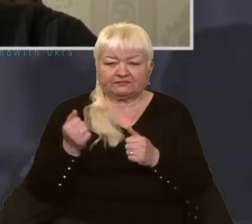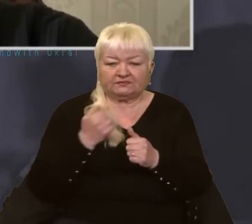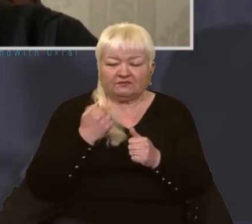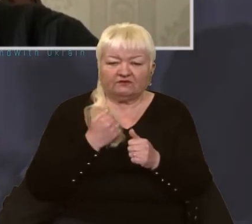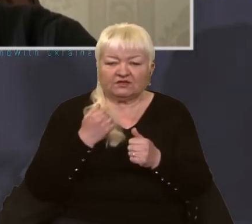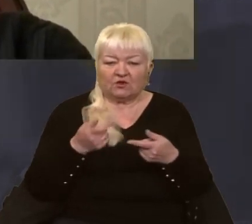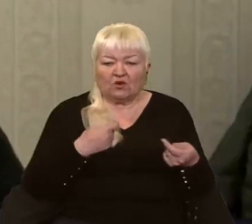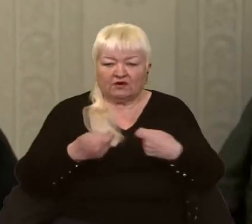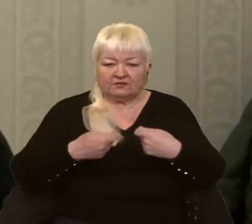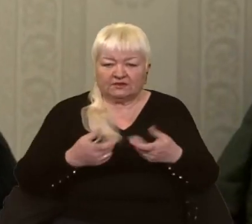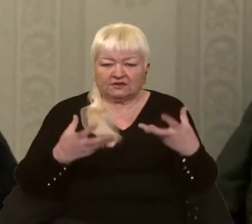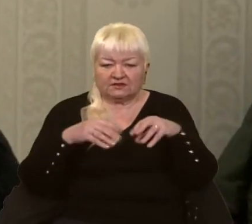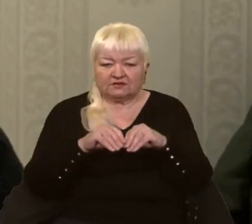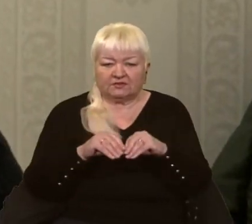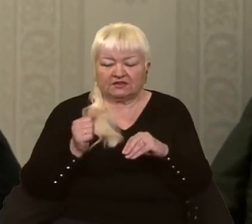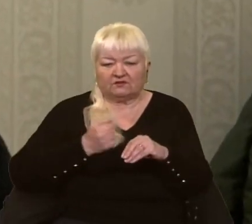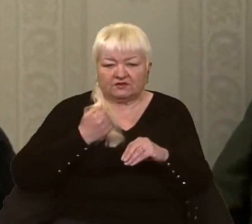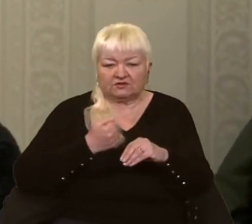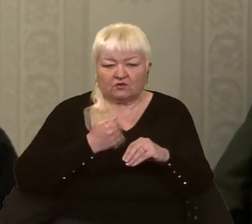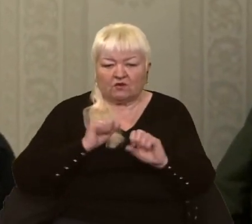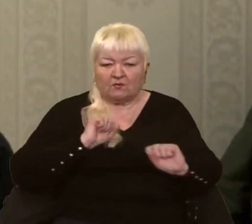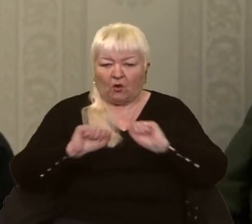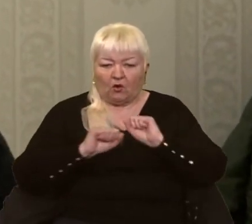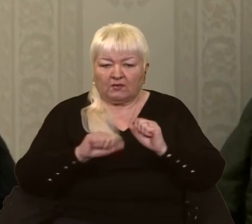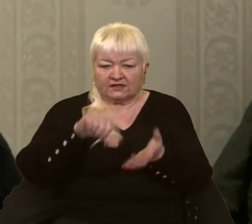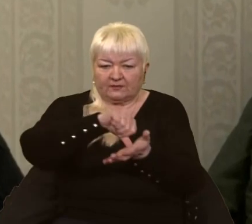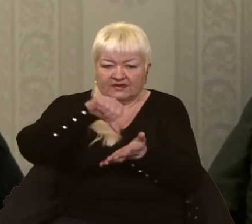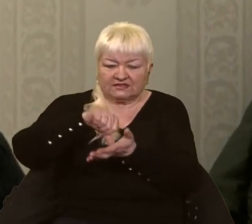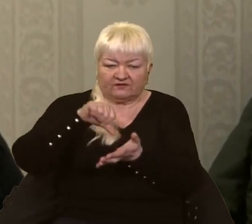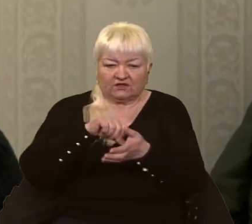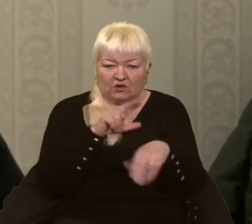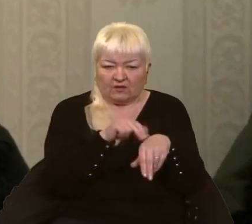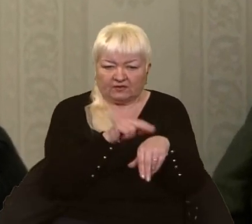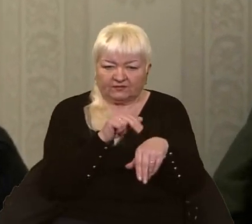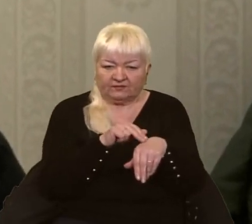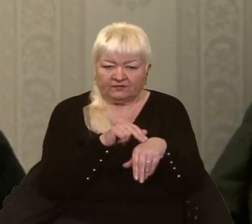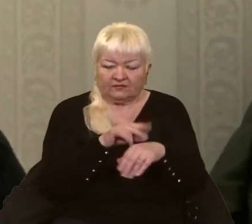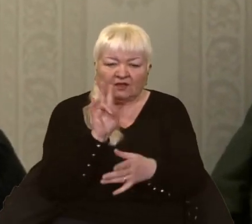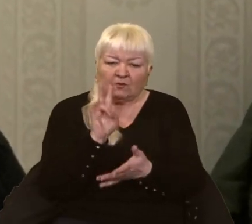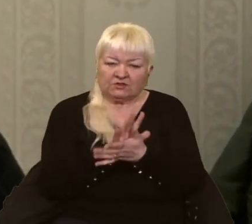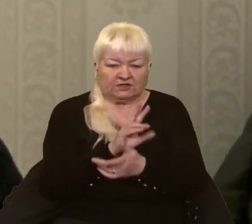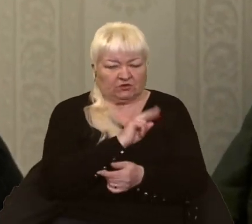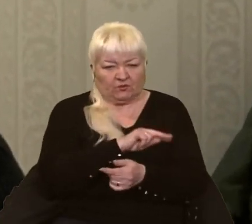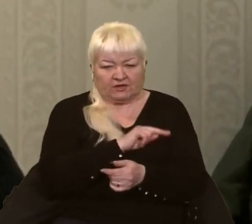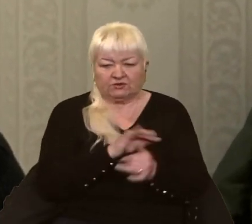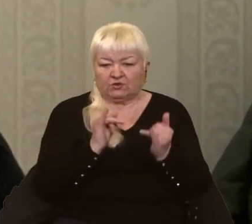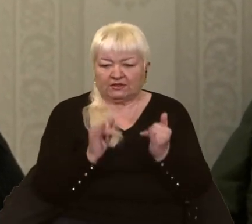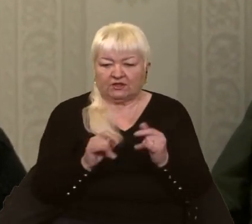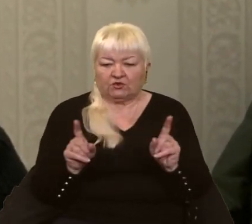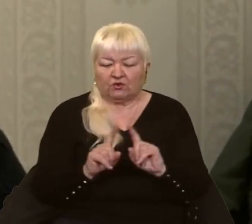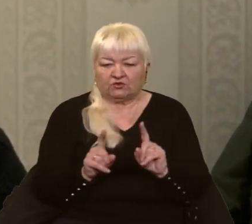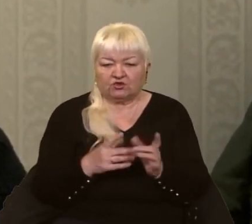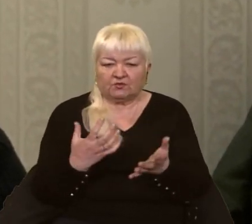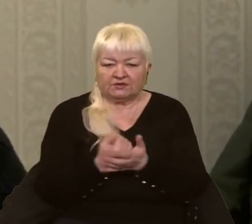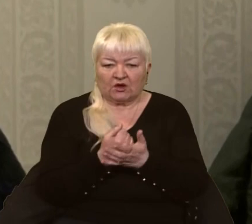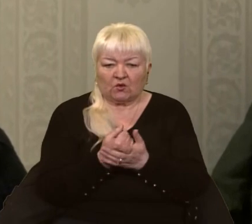адміністрація спільно з військовим командуванням і з представниками правоохоронних органів постійно працює для того, щоб знаходити